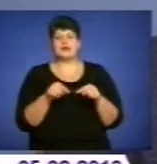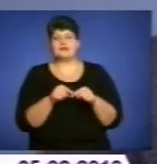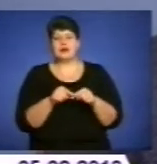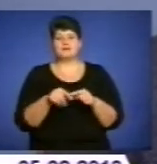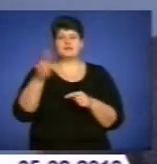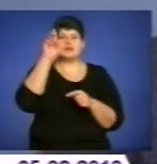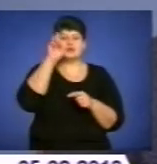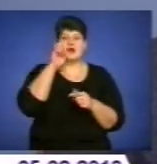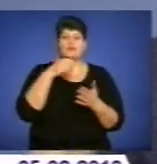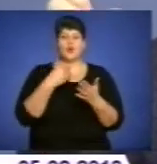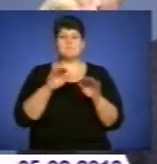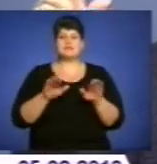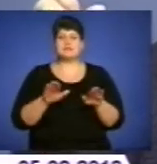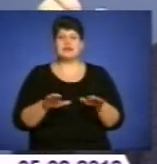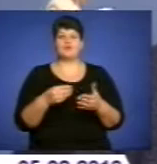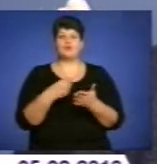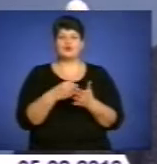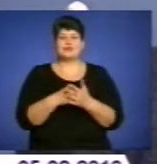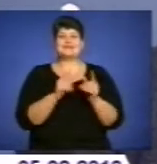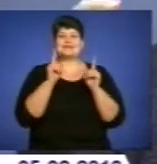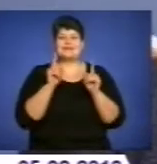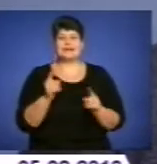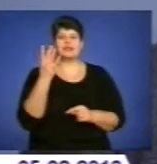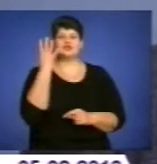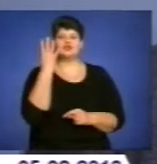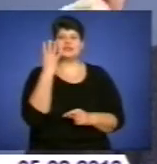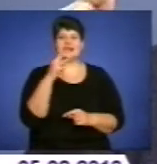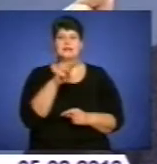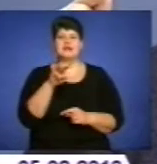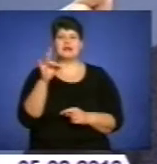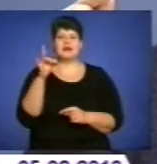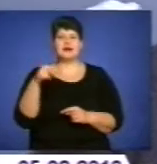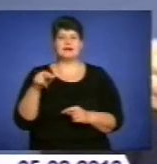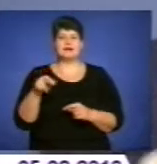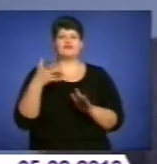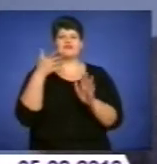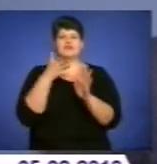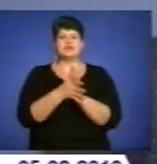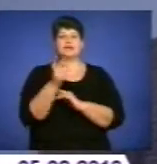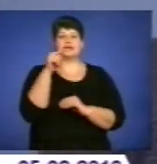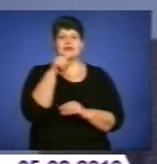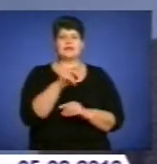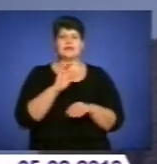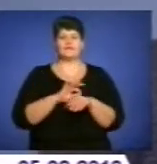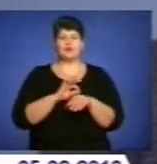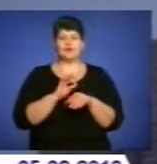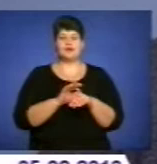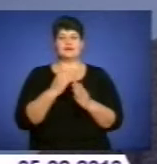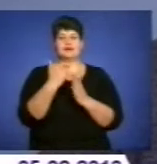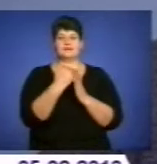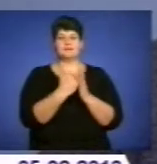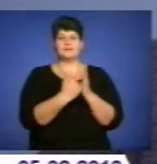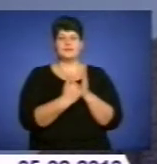місцевого бюджетів, тільки 4 мільярди витрачаються на ті хвороби, які формують клас хвороб,